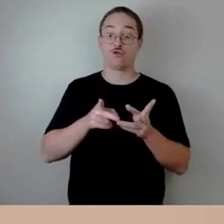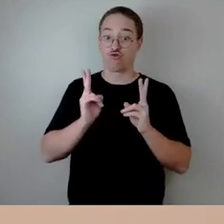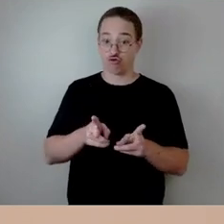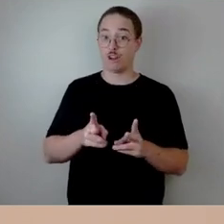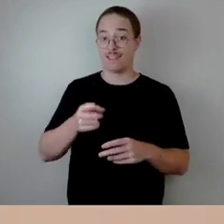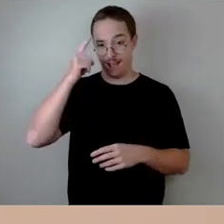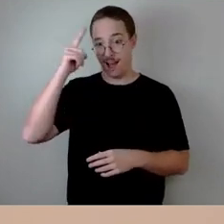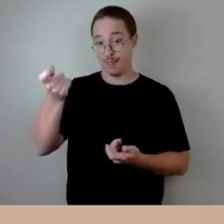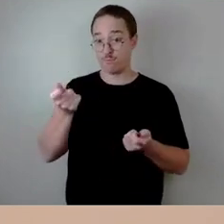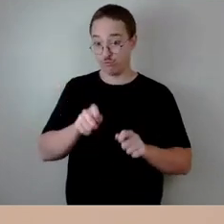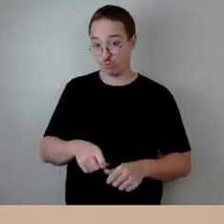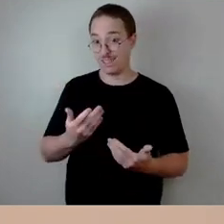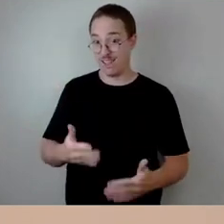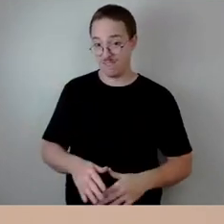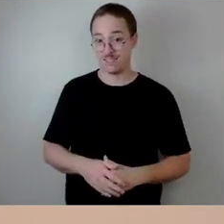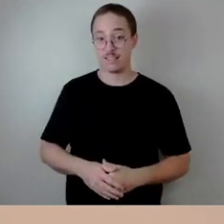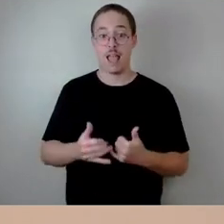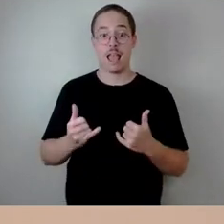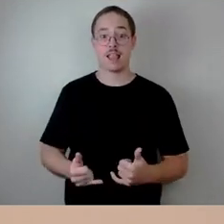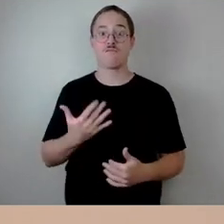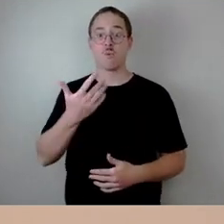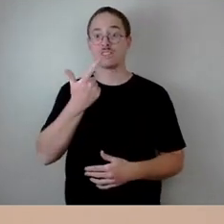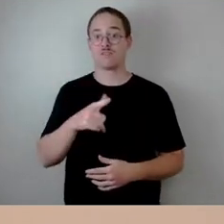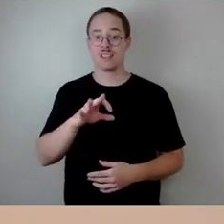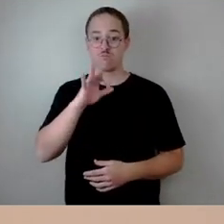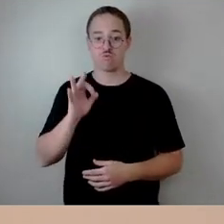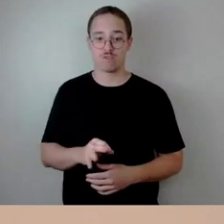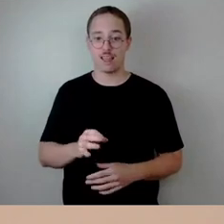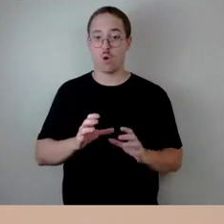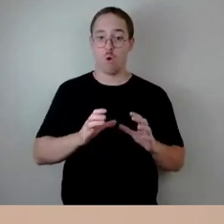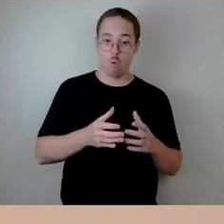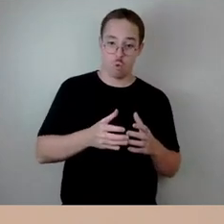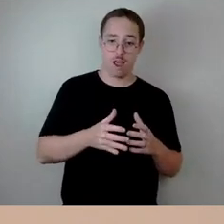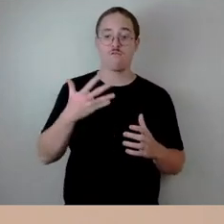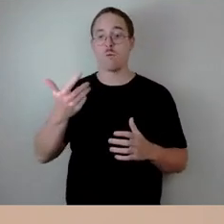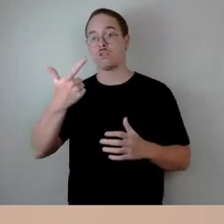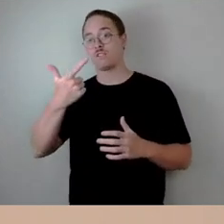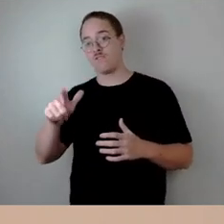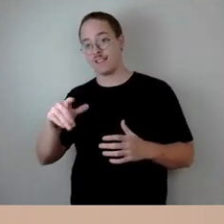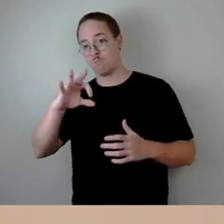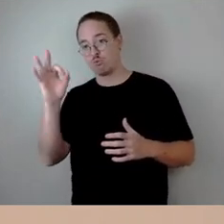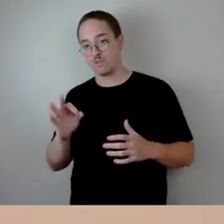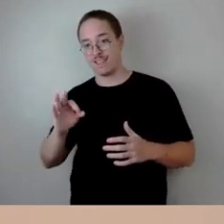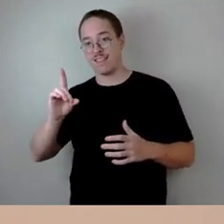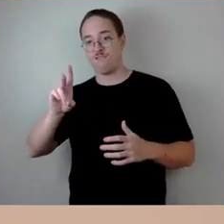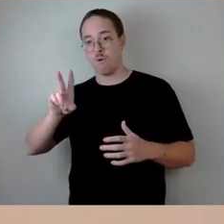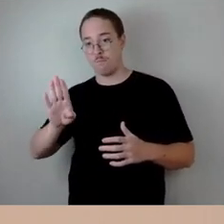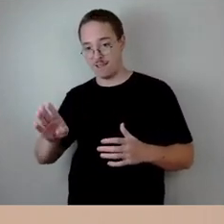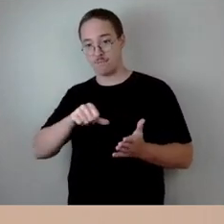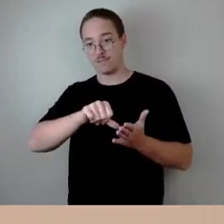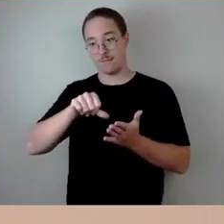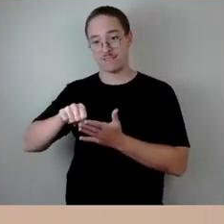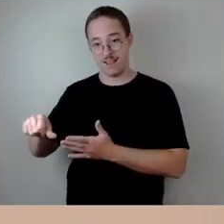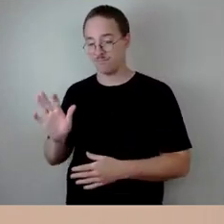Weil wir jetzt nicht mehr 25 Prozent Kommune und 25 Prozent DVB bezahlen. Die DVB